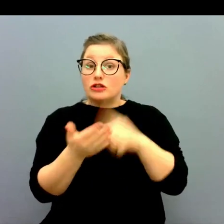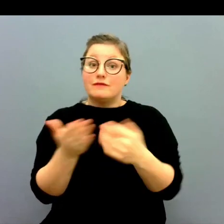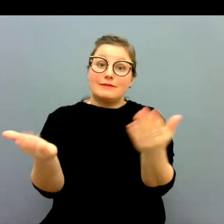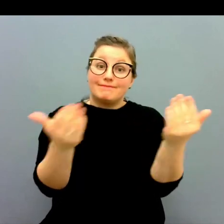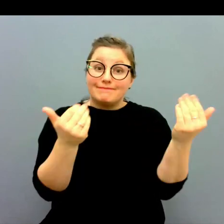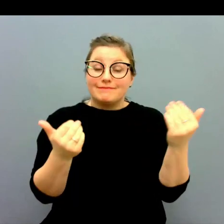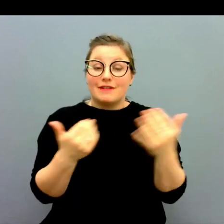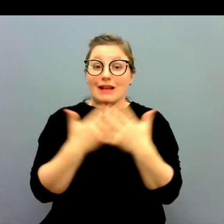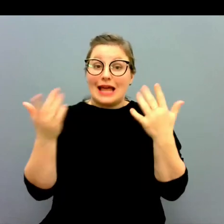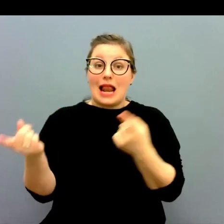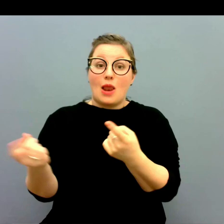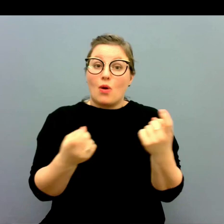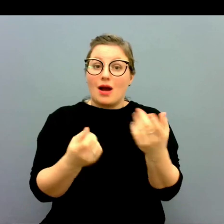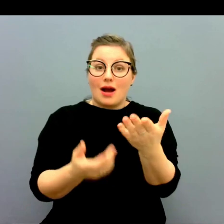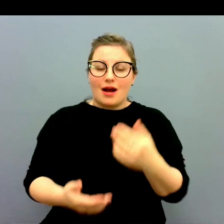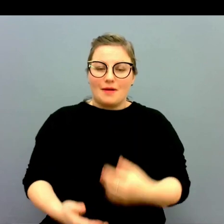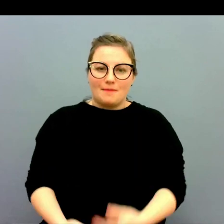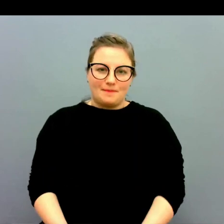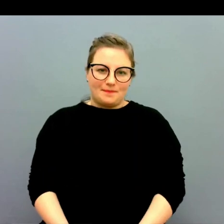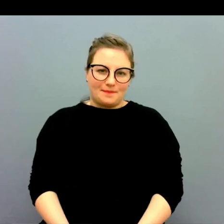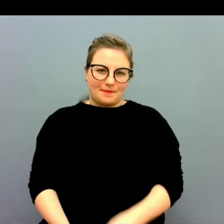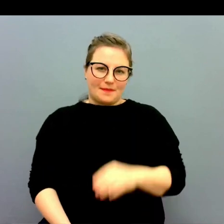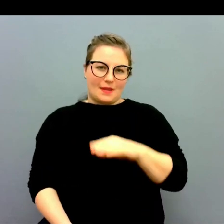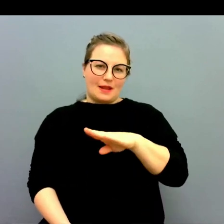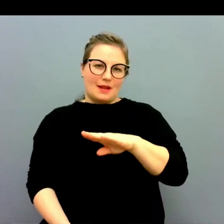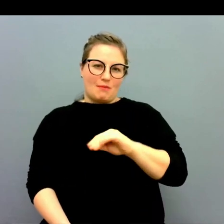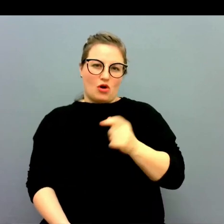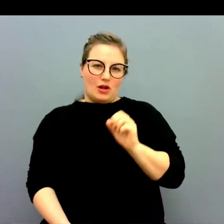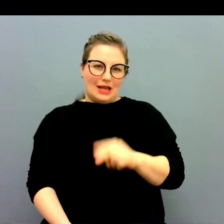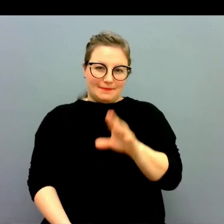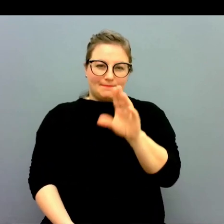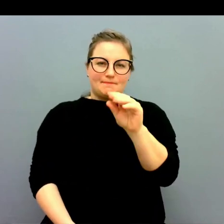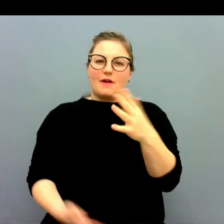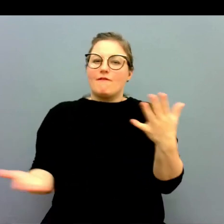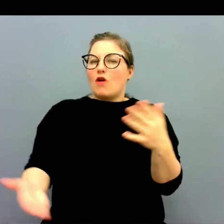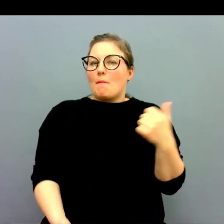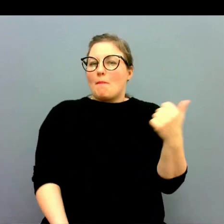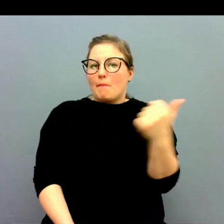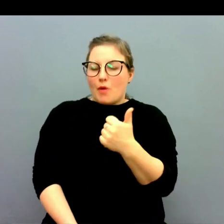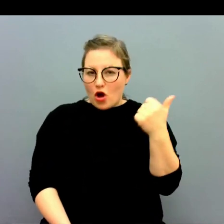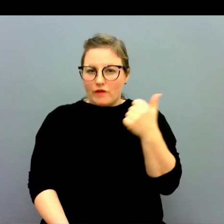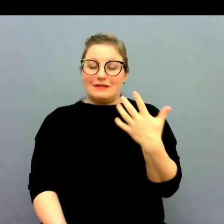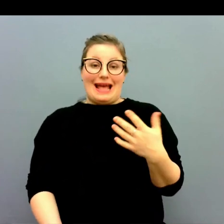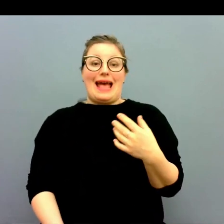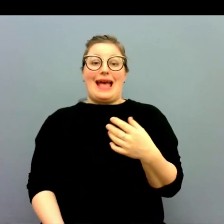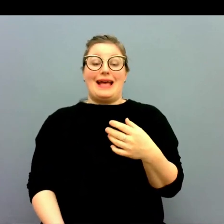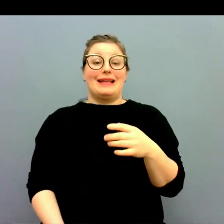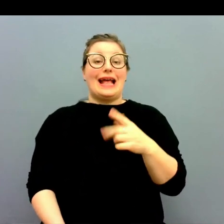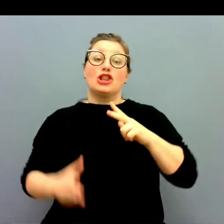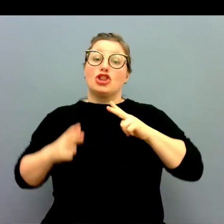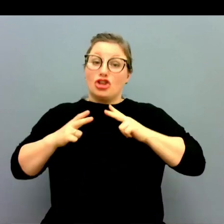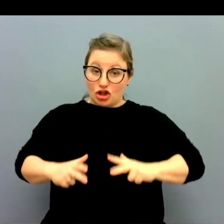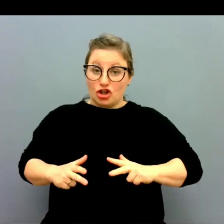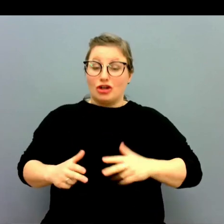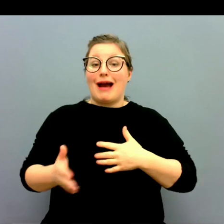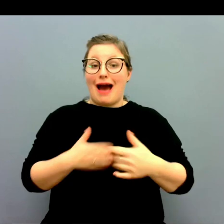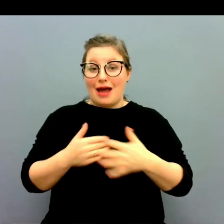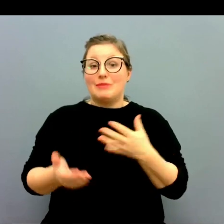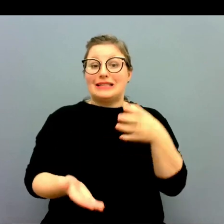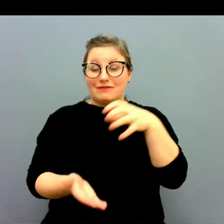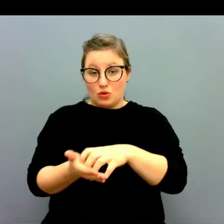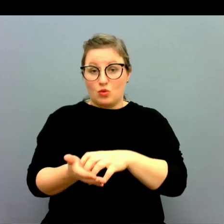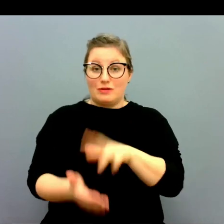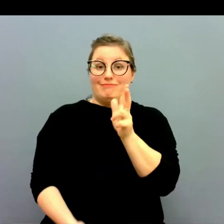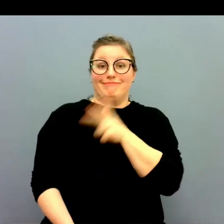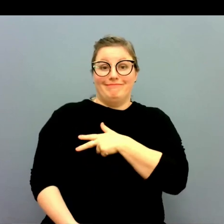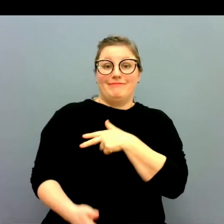fler? Alltså det som behövs är ju en trygg arbetssituation